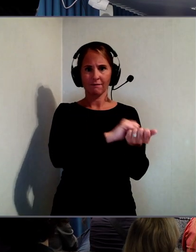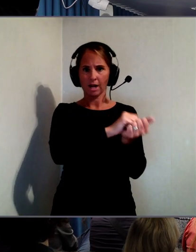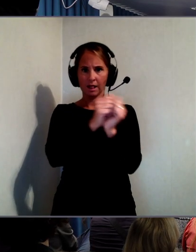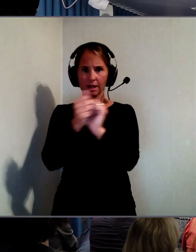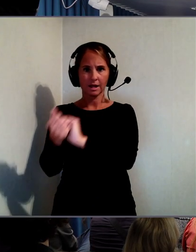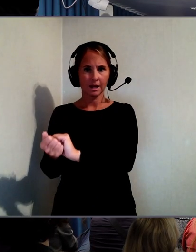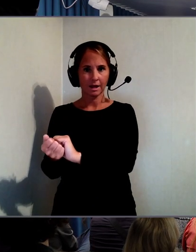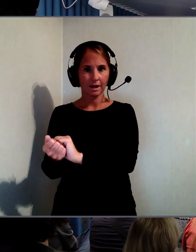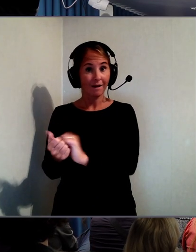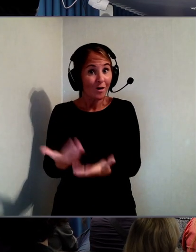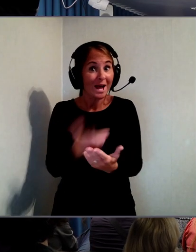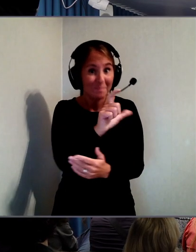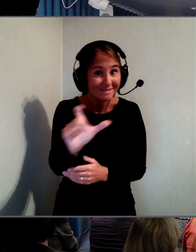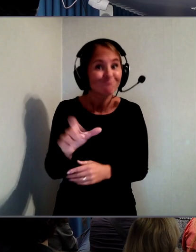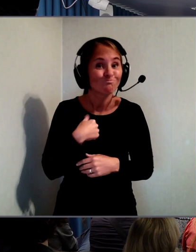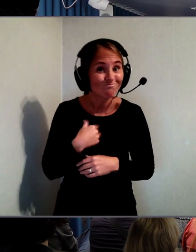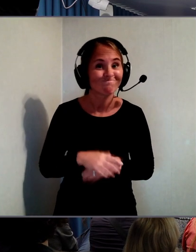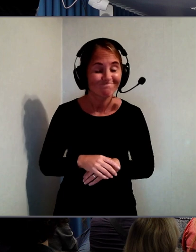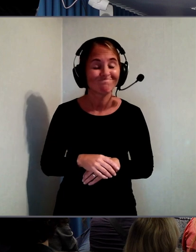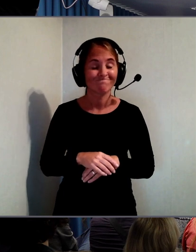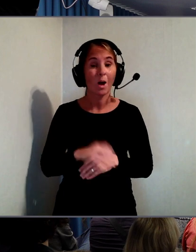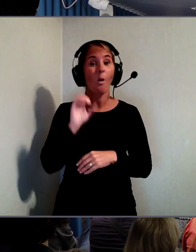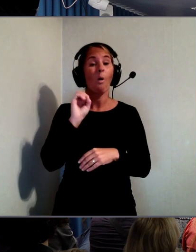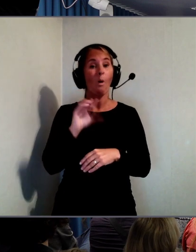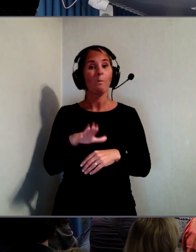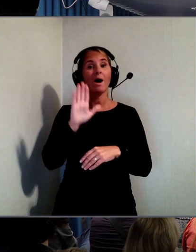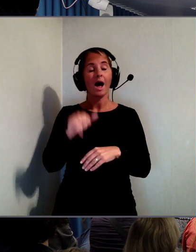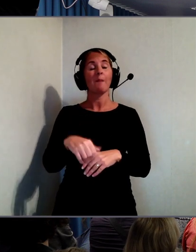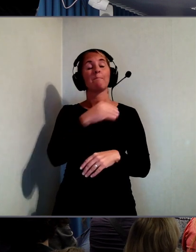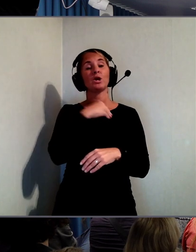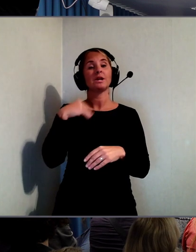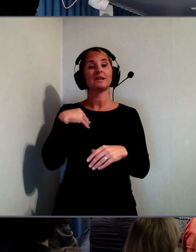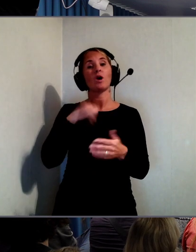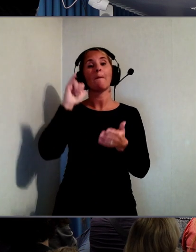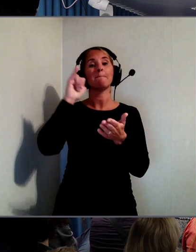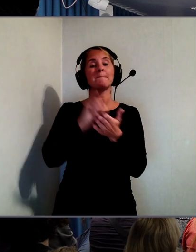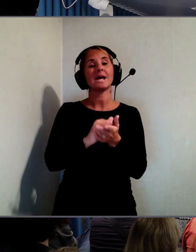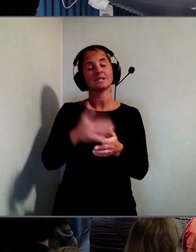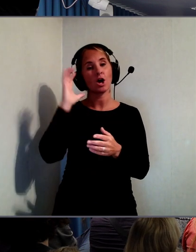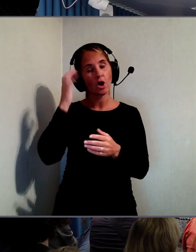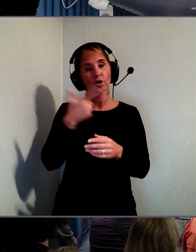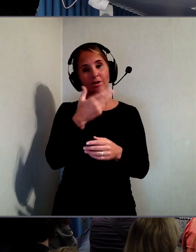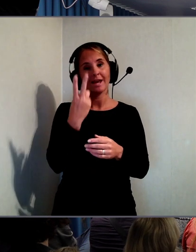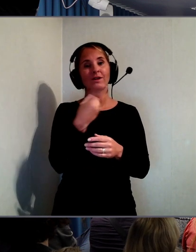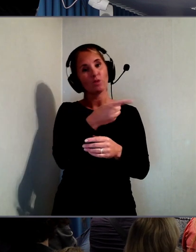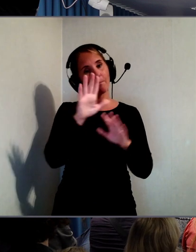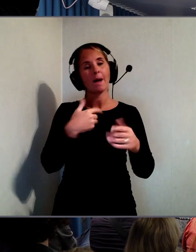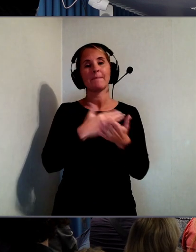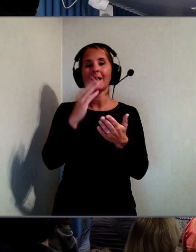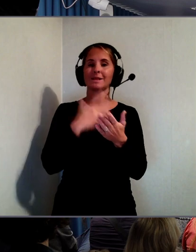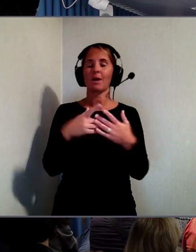Här får vi hjälpa er då. Om vi hade haft myndigheten för press, radio och tv här så hade de berättat en solskenshistoria.